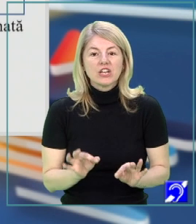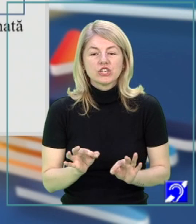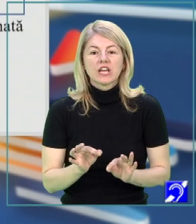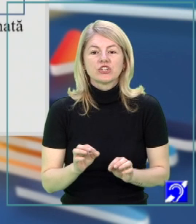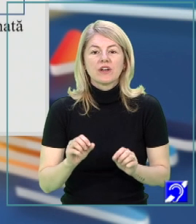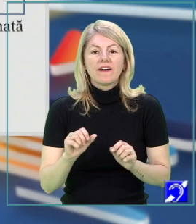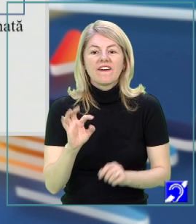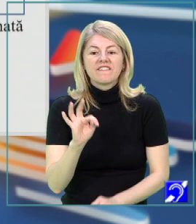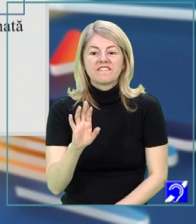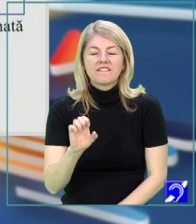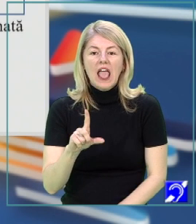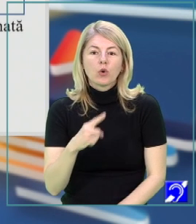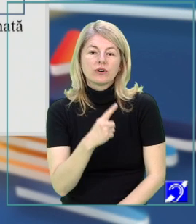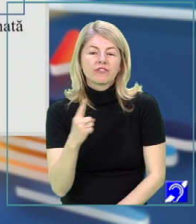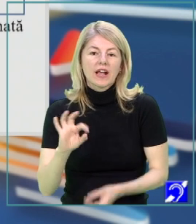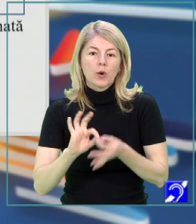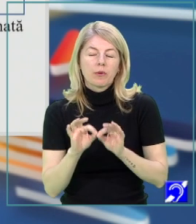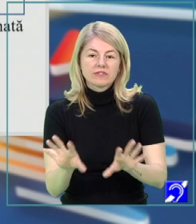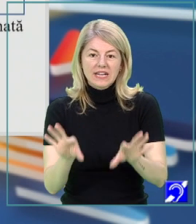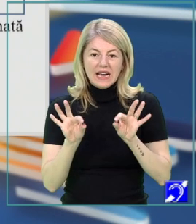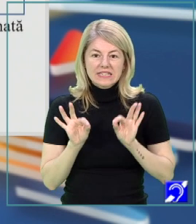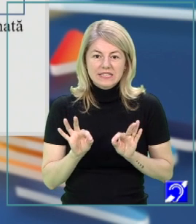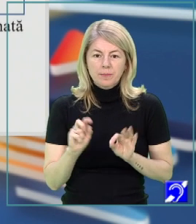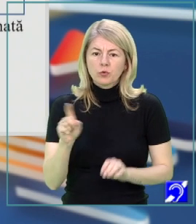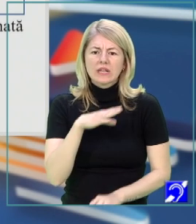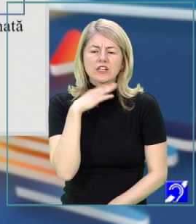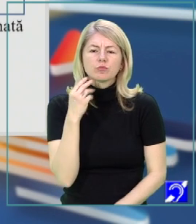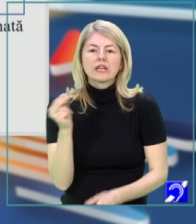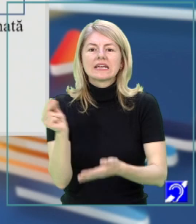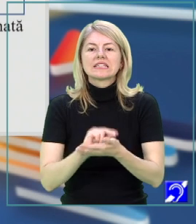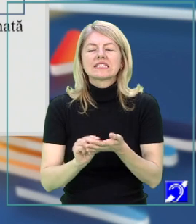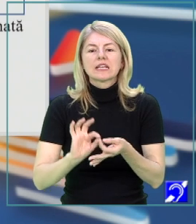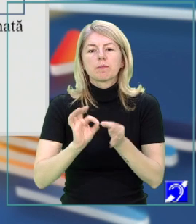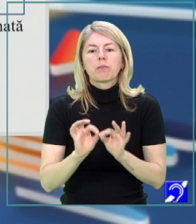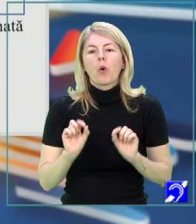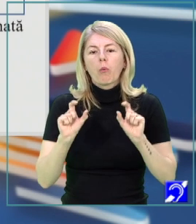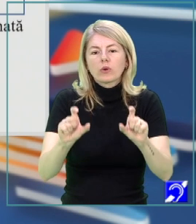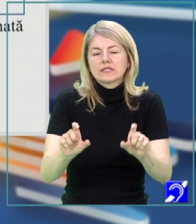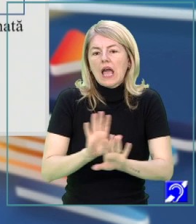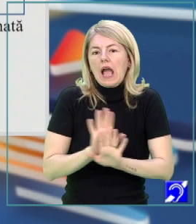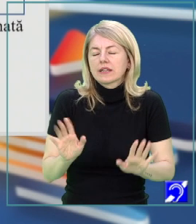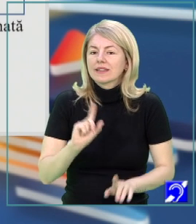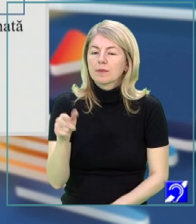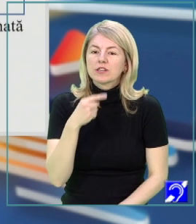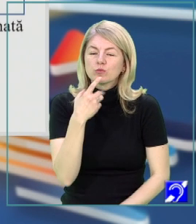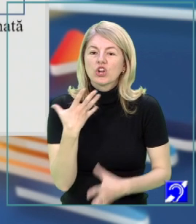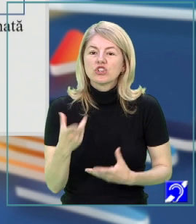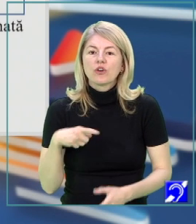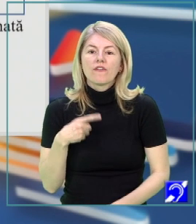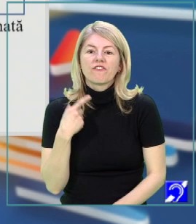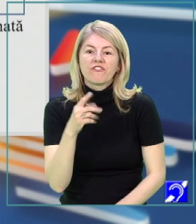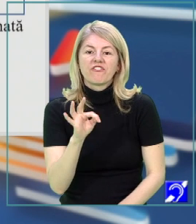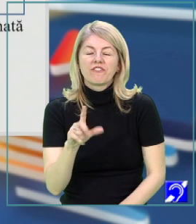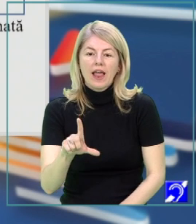felul fiecarei propoziții identificate. Deci, nu este suficient să transcrieți propoziția, trebuie să precizați și